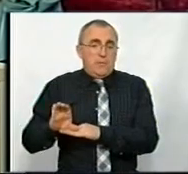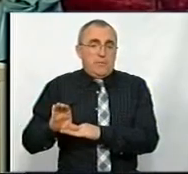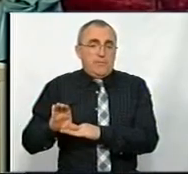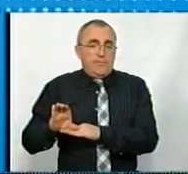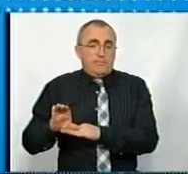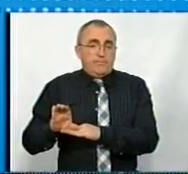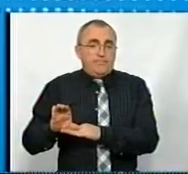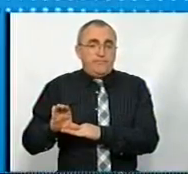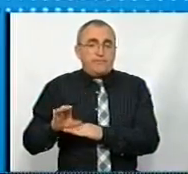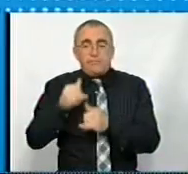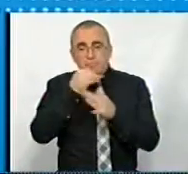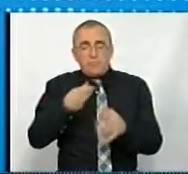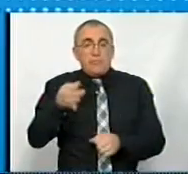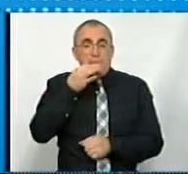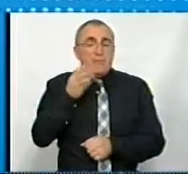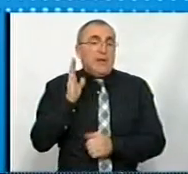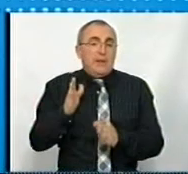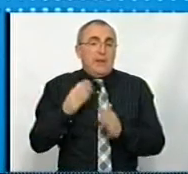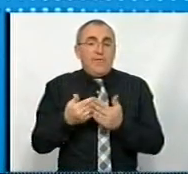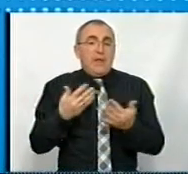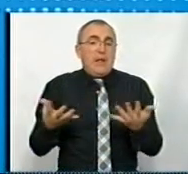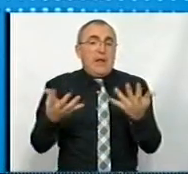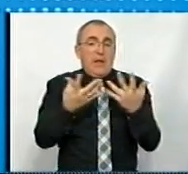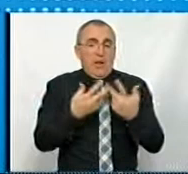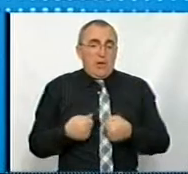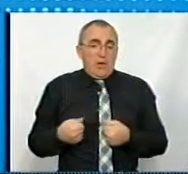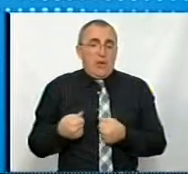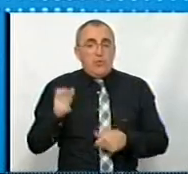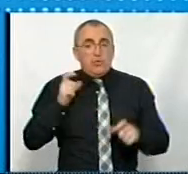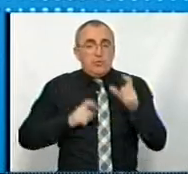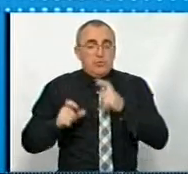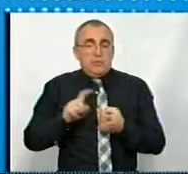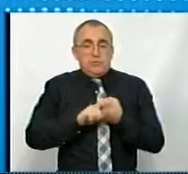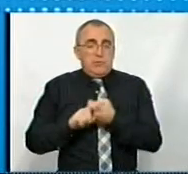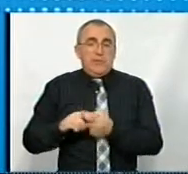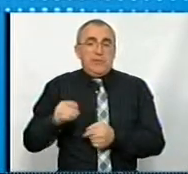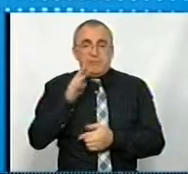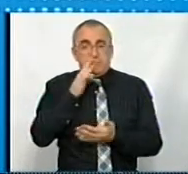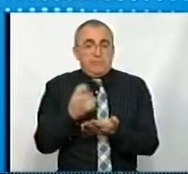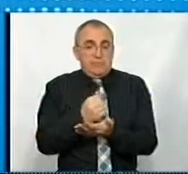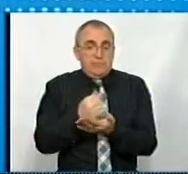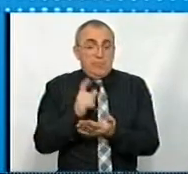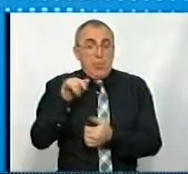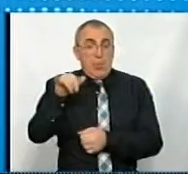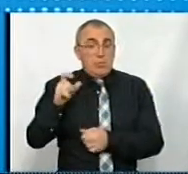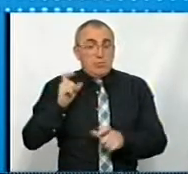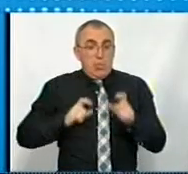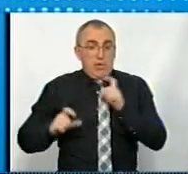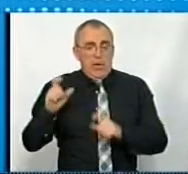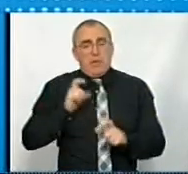Тобто не можна сказати, що тільки від кількості студентів залежить заробітна плата, але те, що студенти